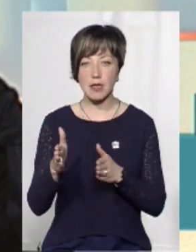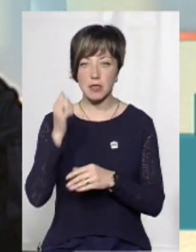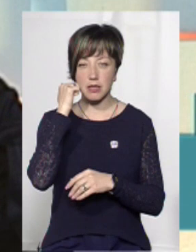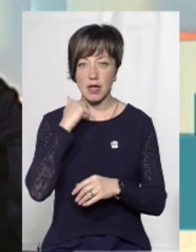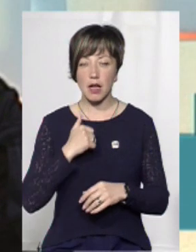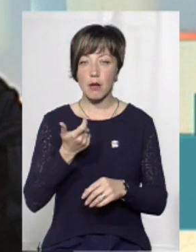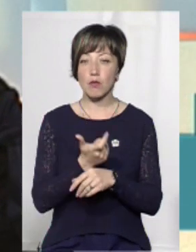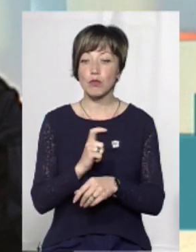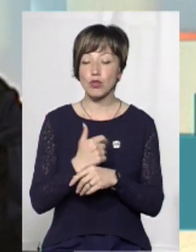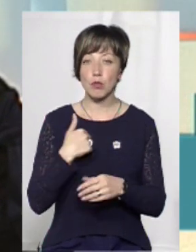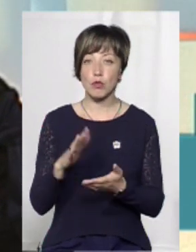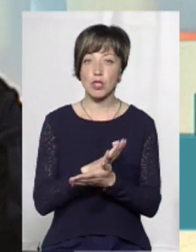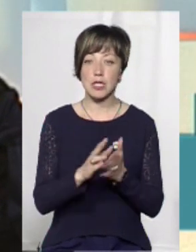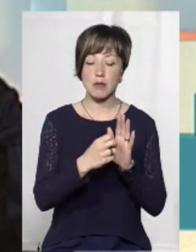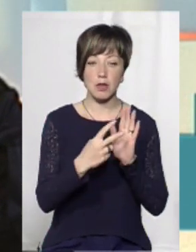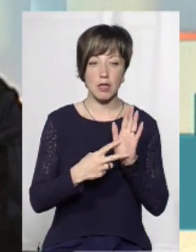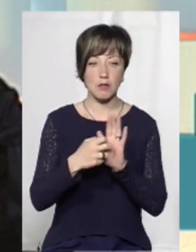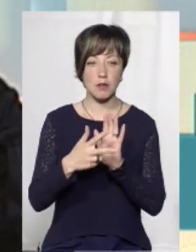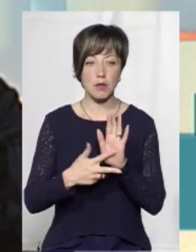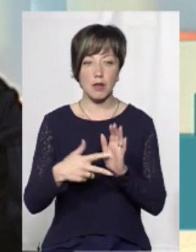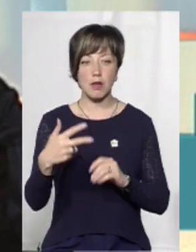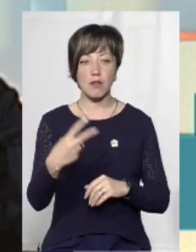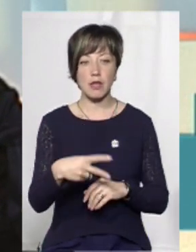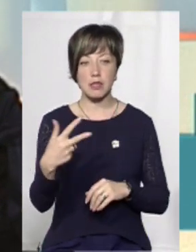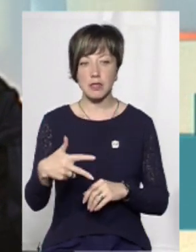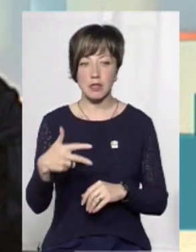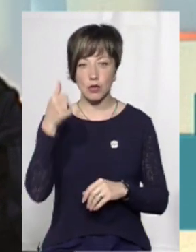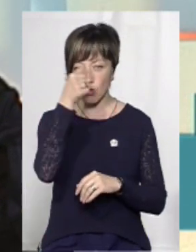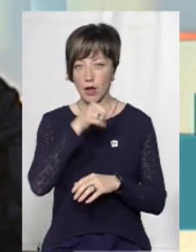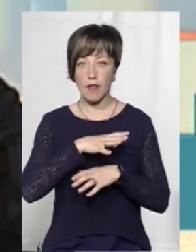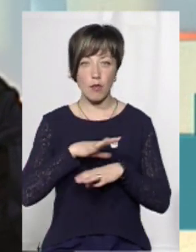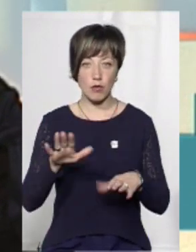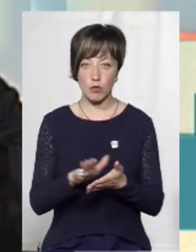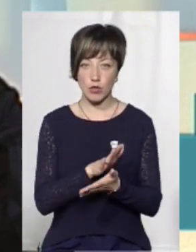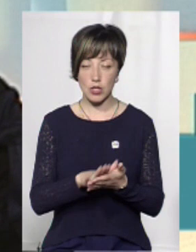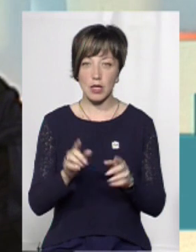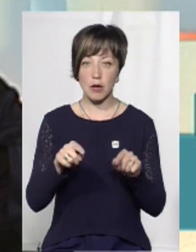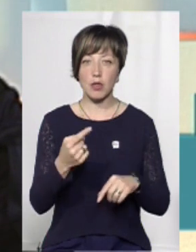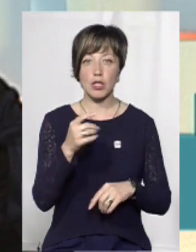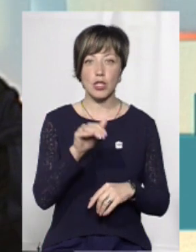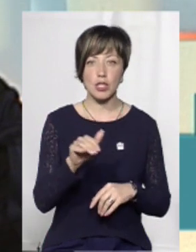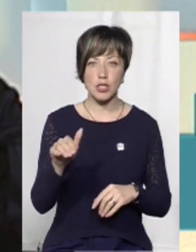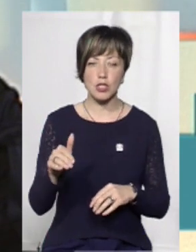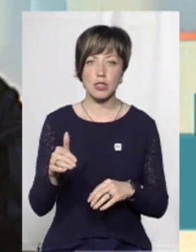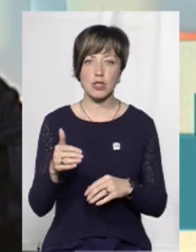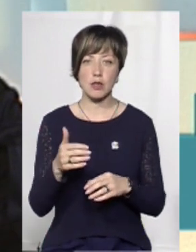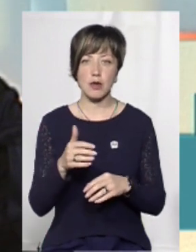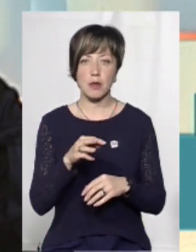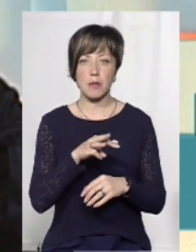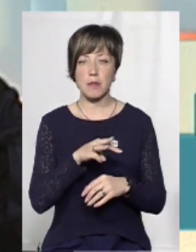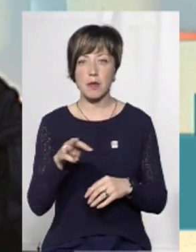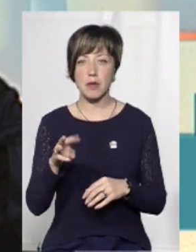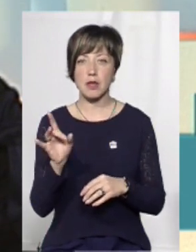прочищали в 2017-2018, вони прочищалися по 20-30 років. Там тисячні, тобто тисячі